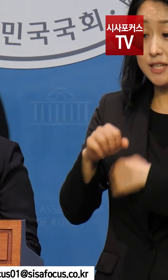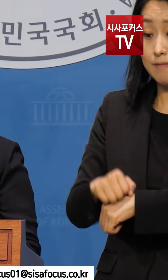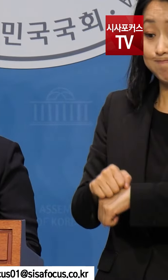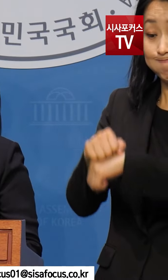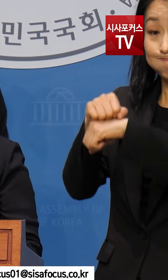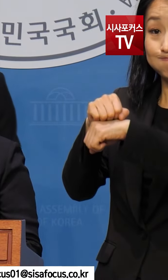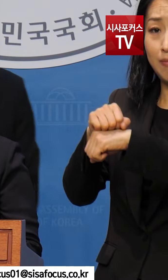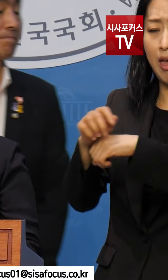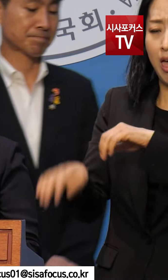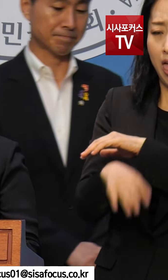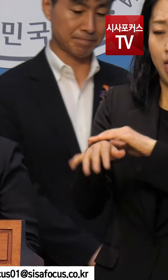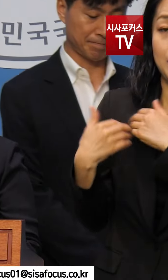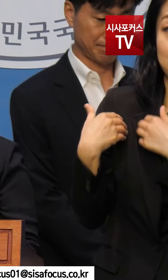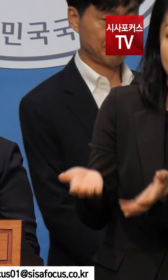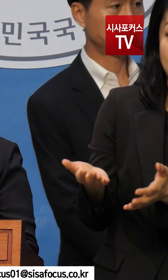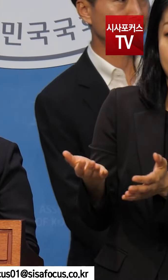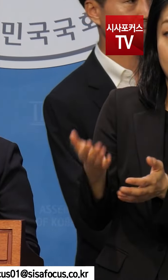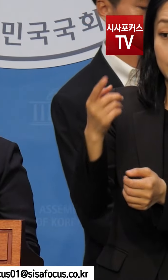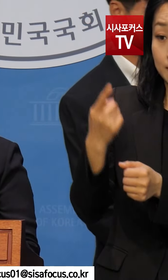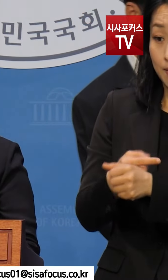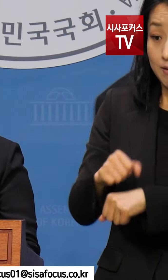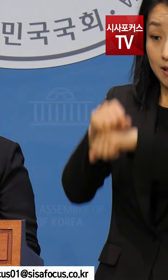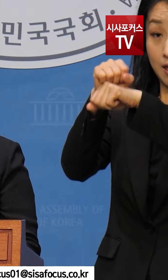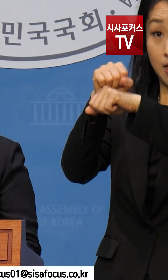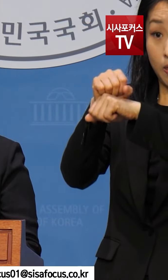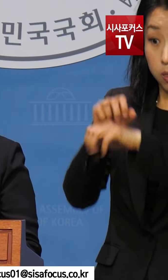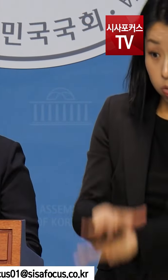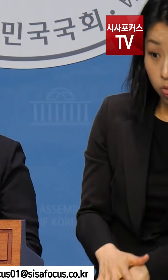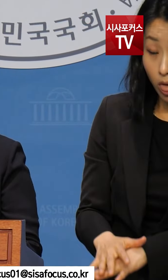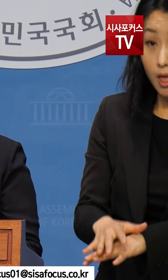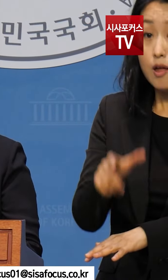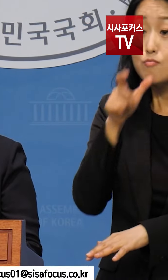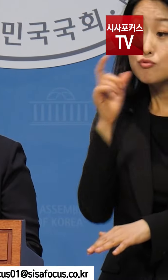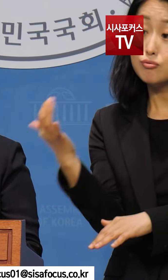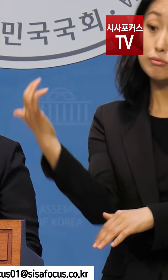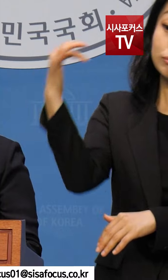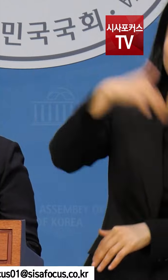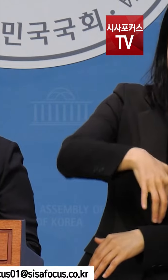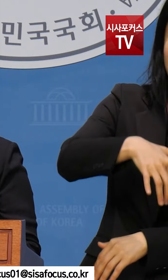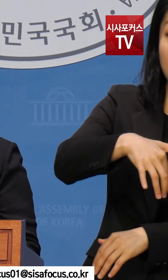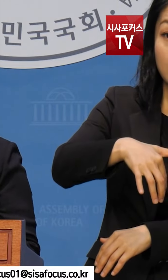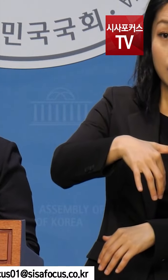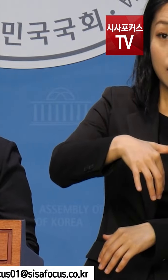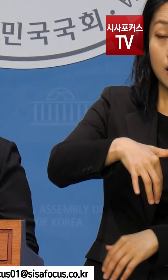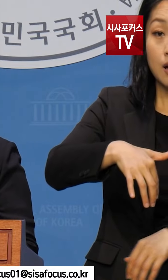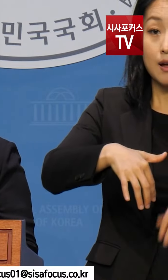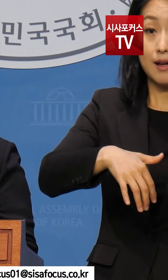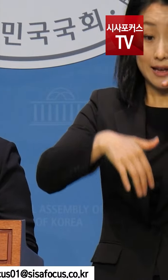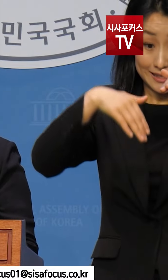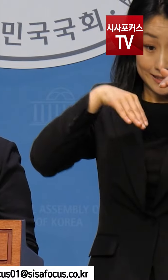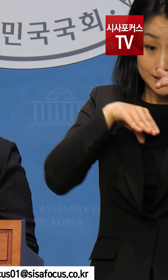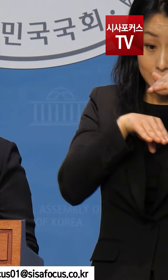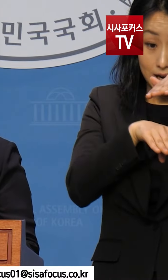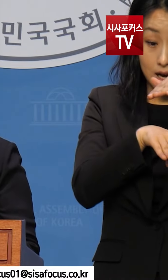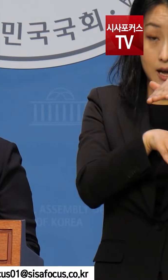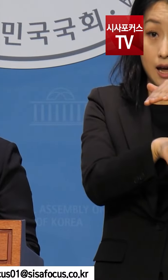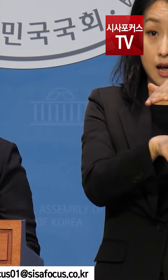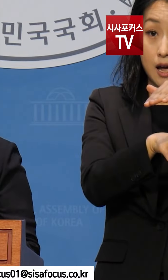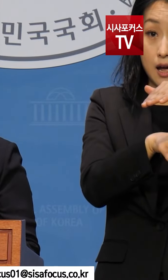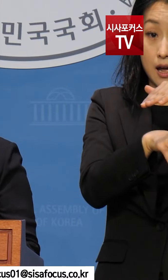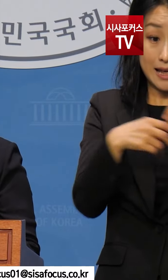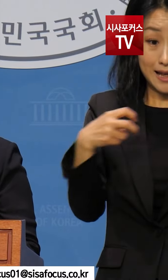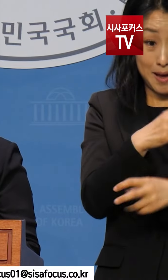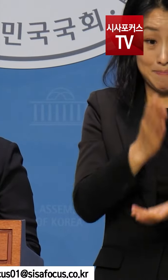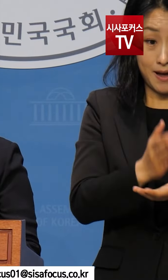부실공사를 방치하여 재방이 붕괴되었고, 재난 징후를 포착하지 못해 교통, 도로 통제를